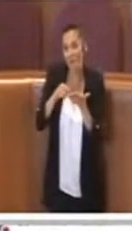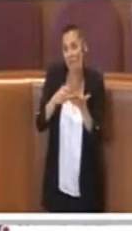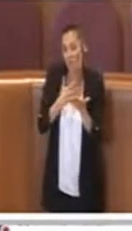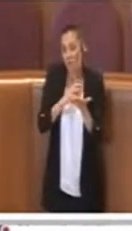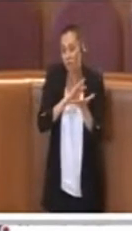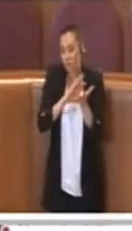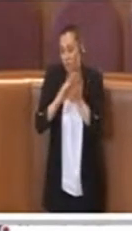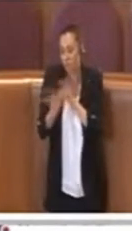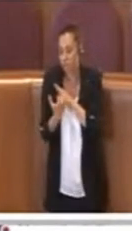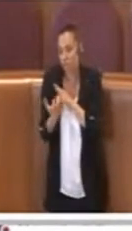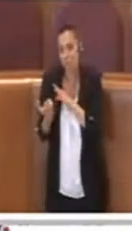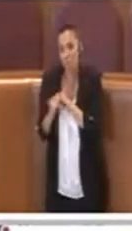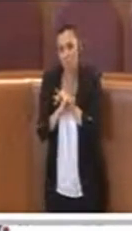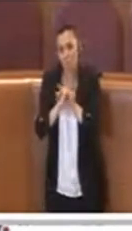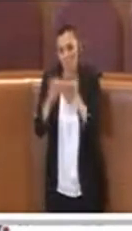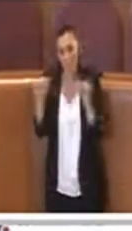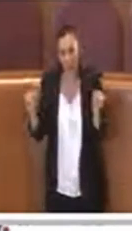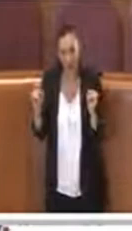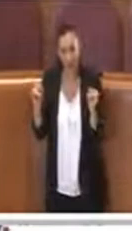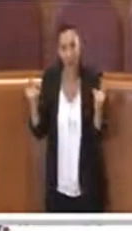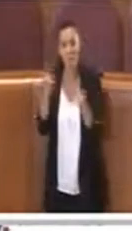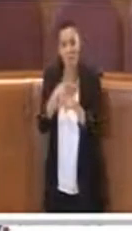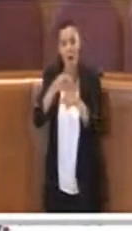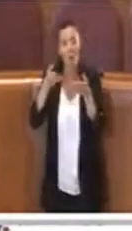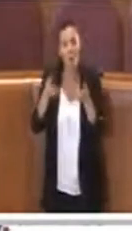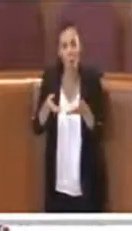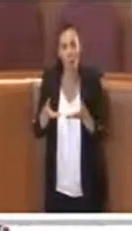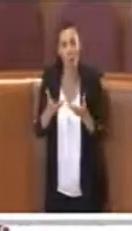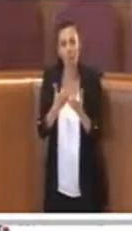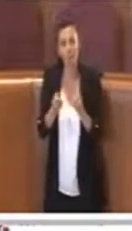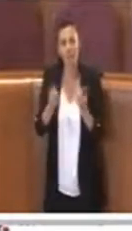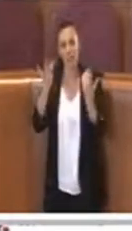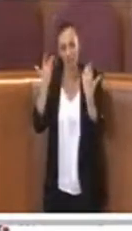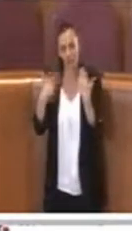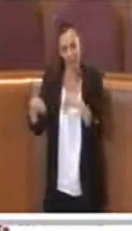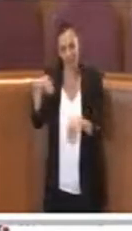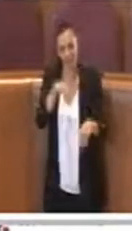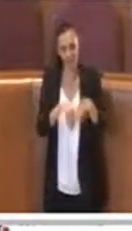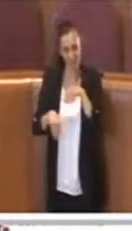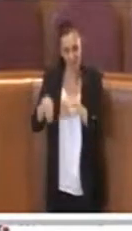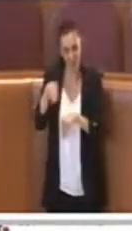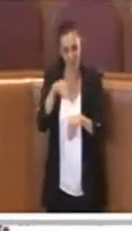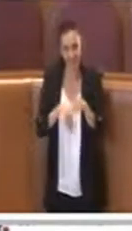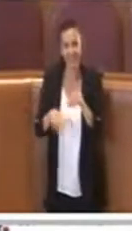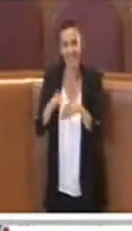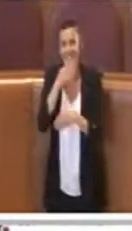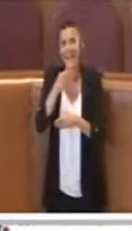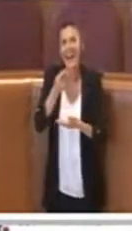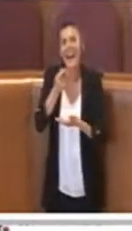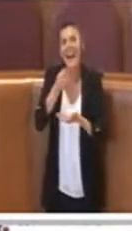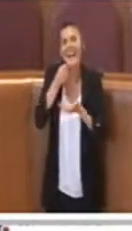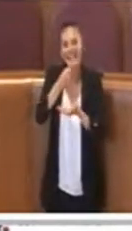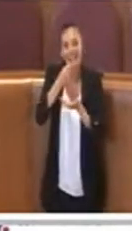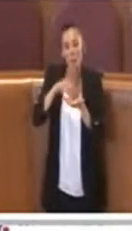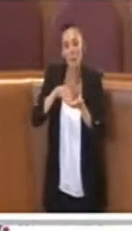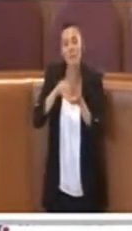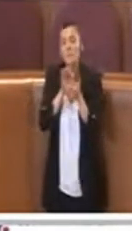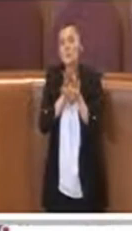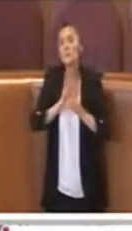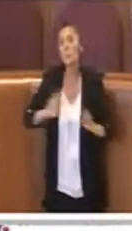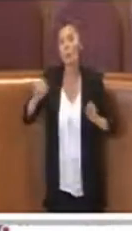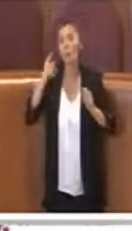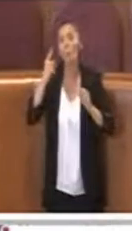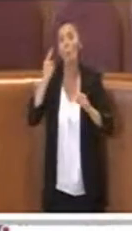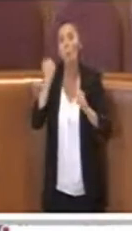anni questo è avvenuto. Quindi ricordo appunto che abbiamo già votato che per tutte le risorse a disposizione possono essere utilizzate per la